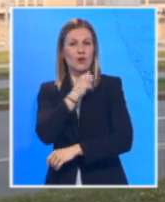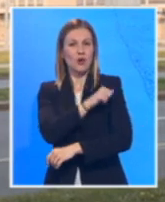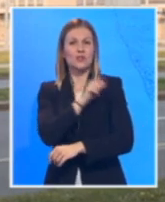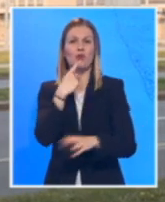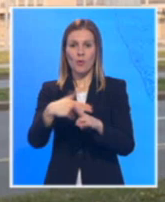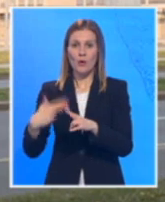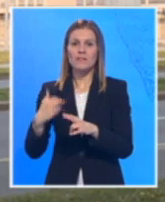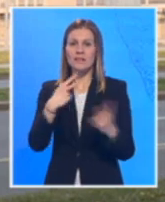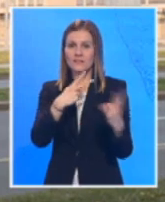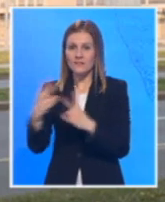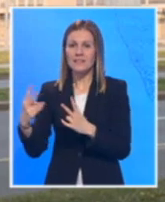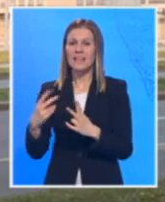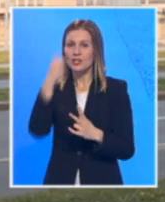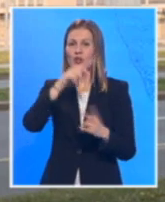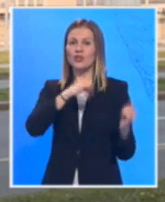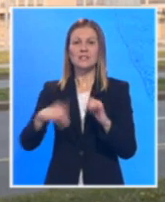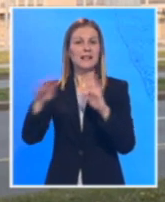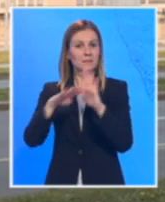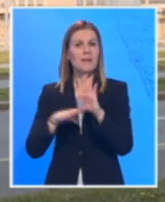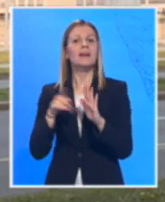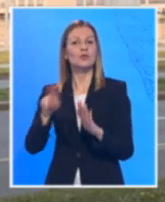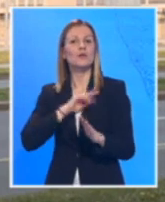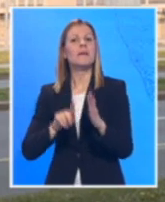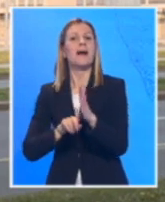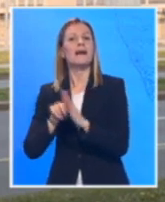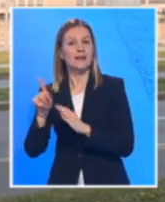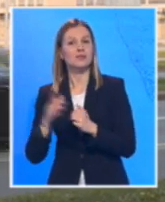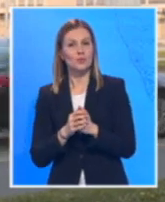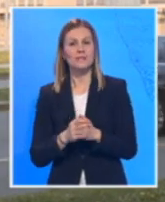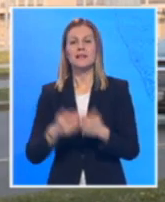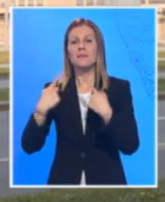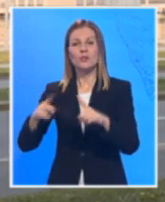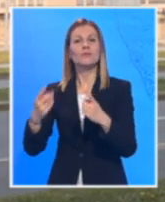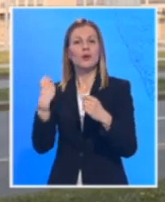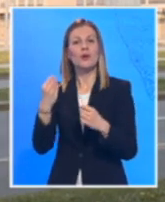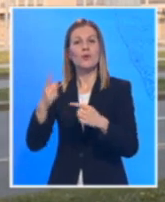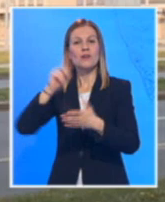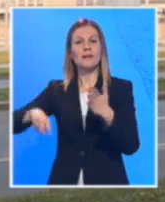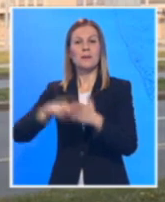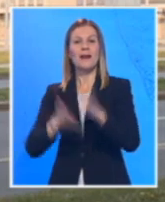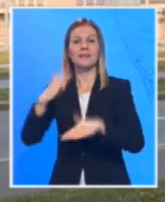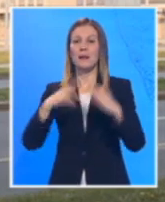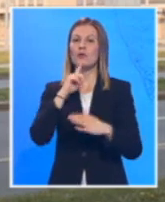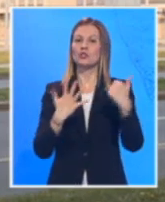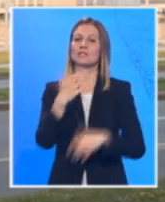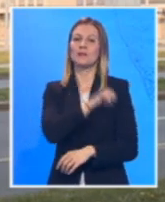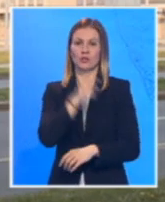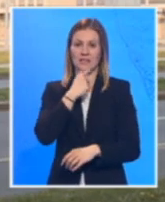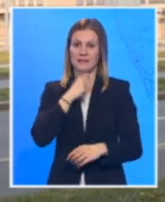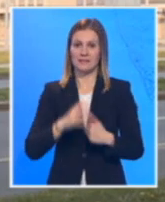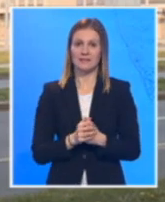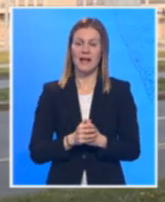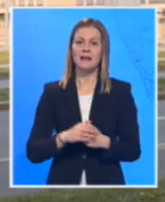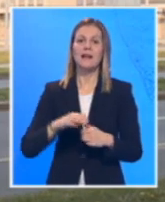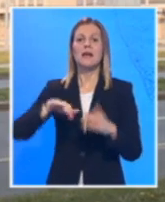su preduzete mere dale rezultate, naročito zabrana kretanja građanima starijim od 65 godina. Ovde je rečeno i da će se tek